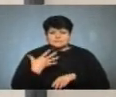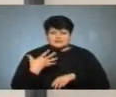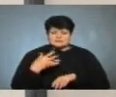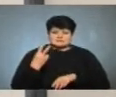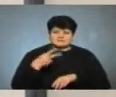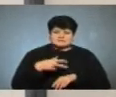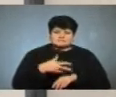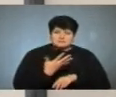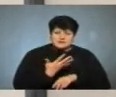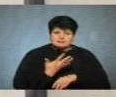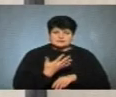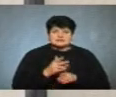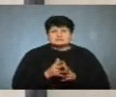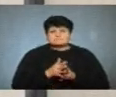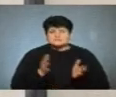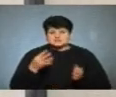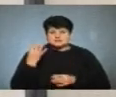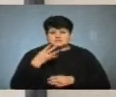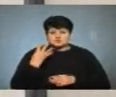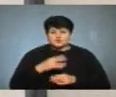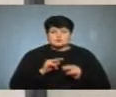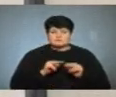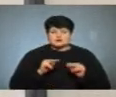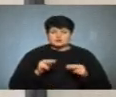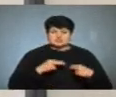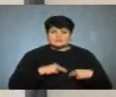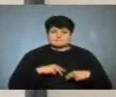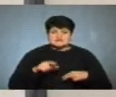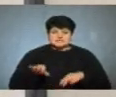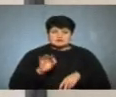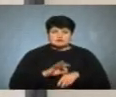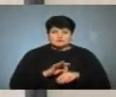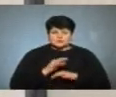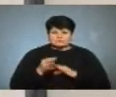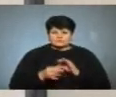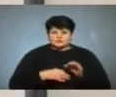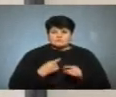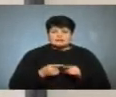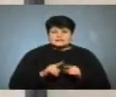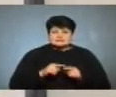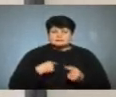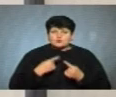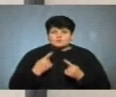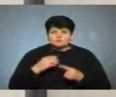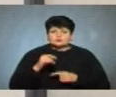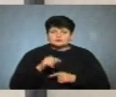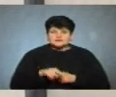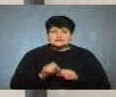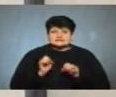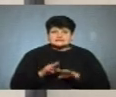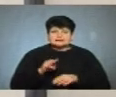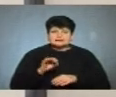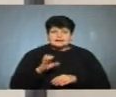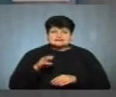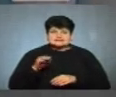25, і навіть більше, як 40 педагогічних працівників, які хворіють на добу. Але це ми говоримо про тих, які здали тести.